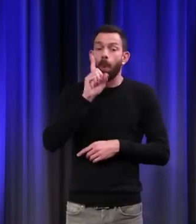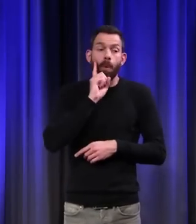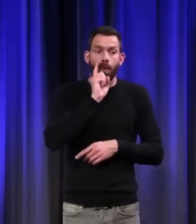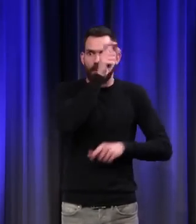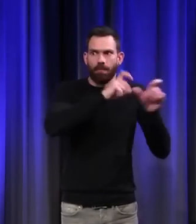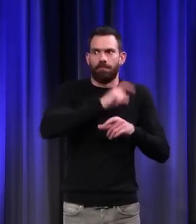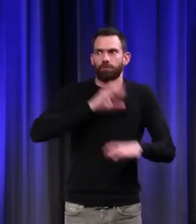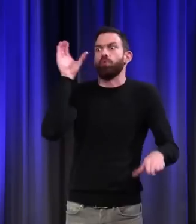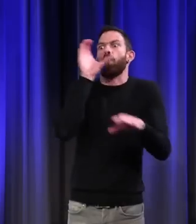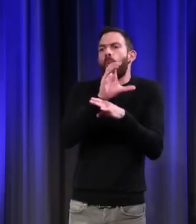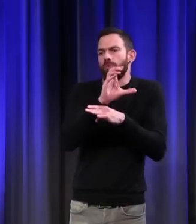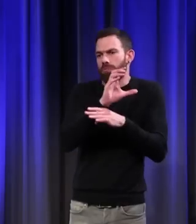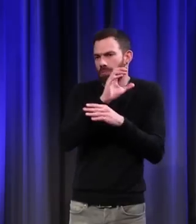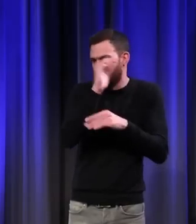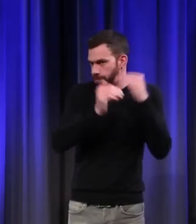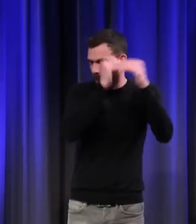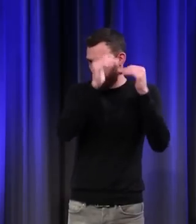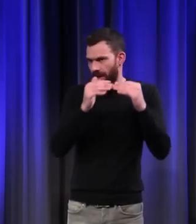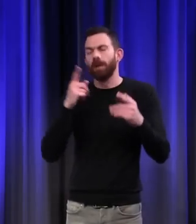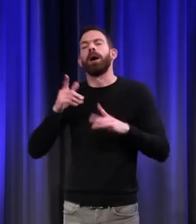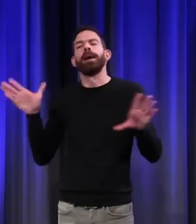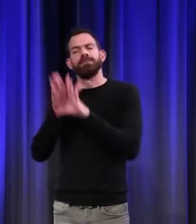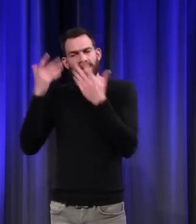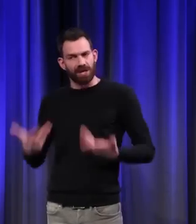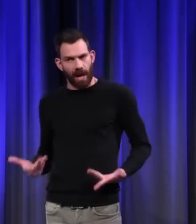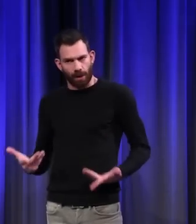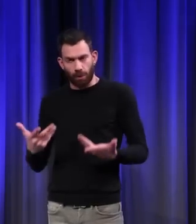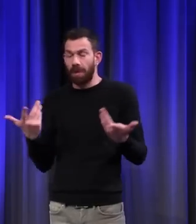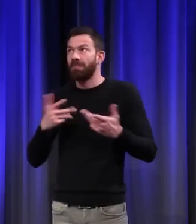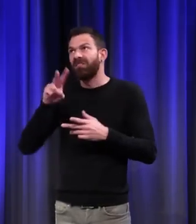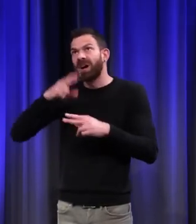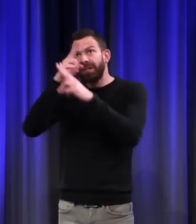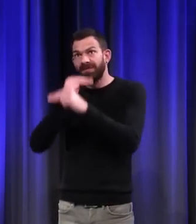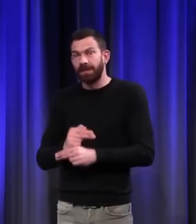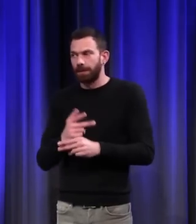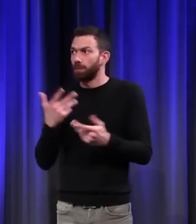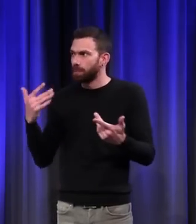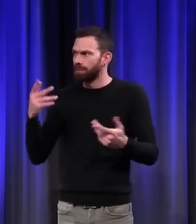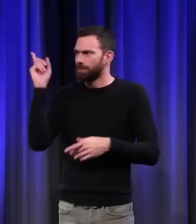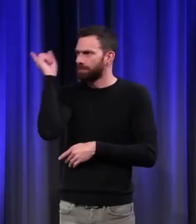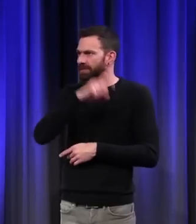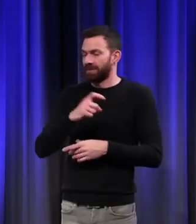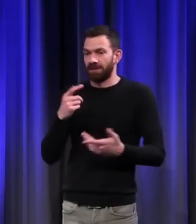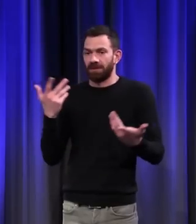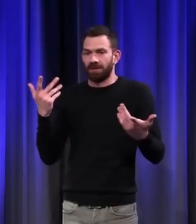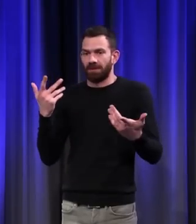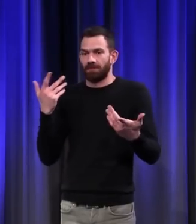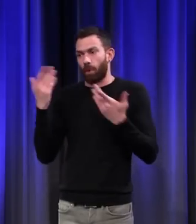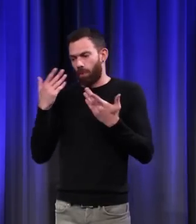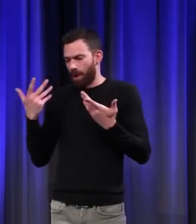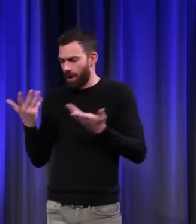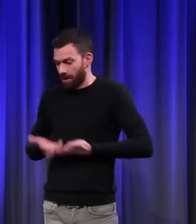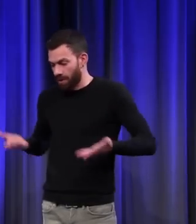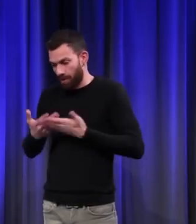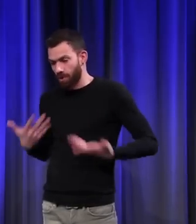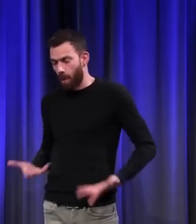est difficilement définissable, surtout par rapport à nos sensibilités d'aujourd'hui,